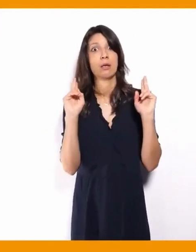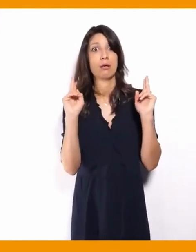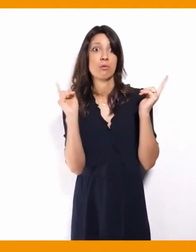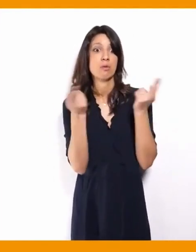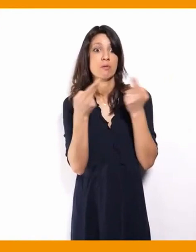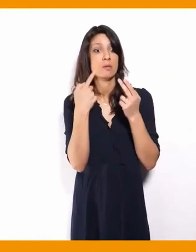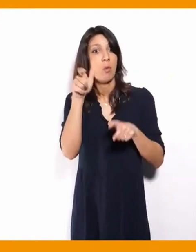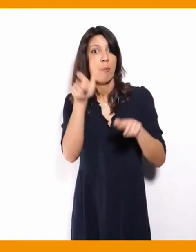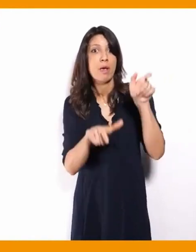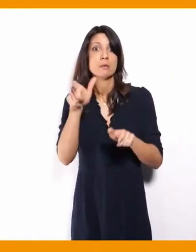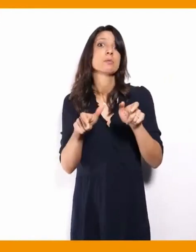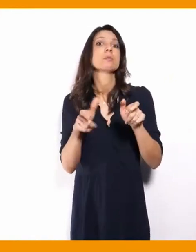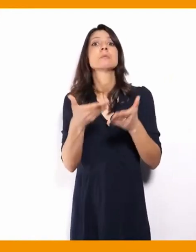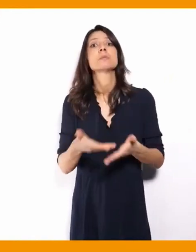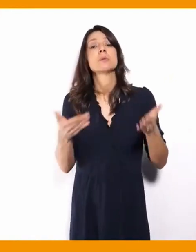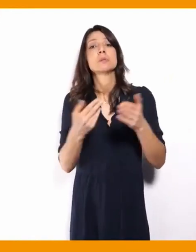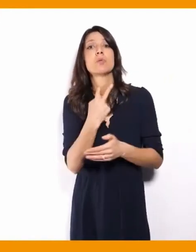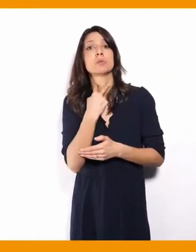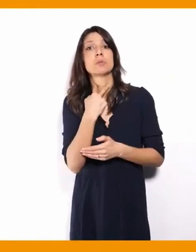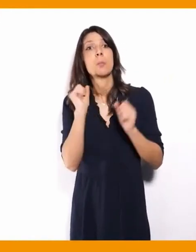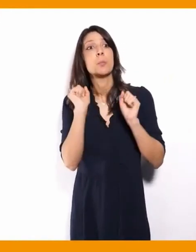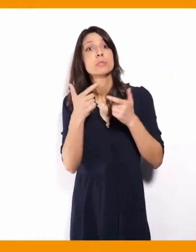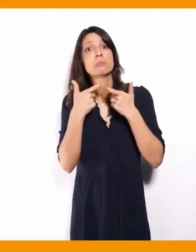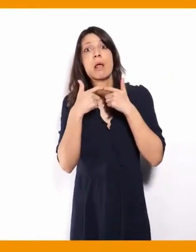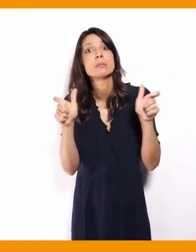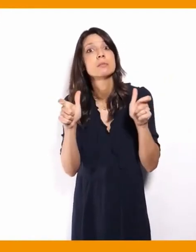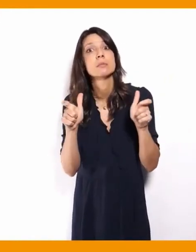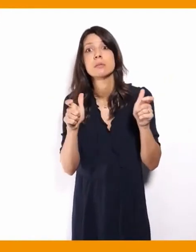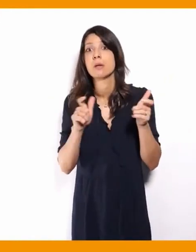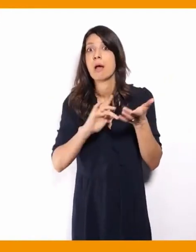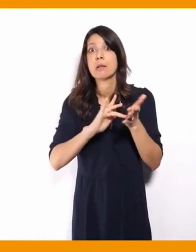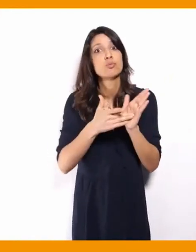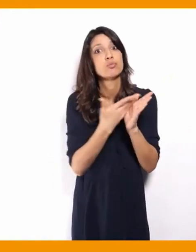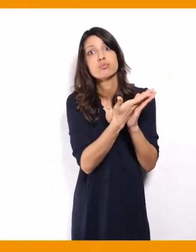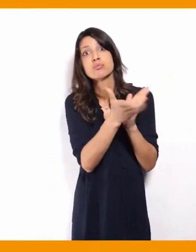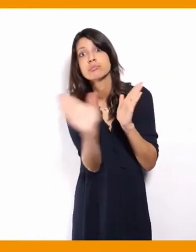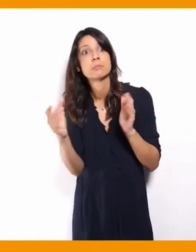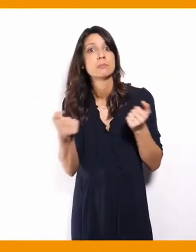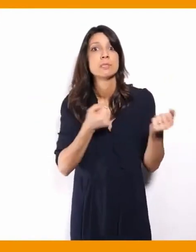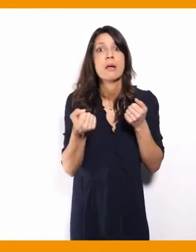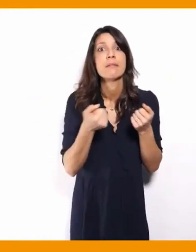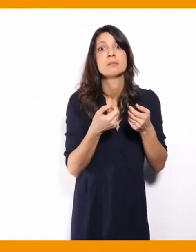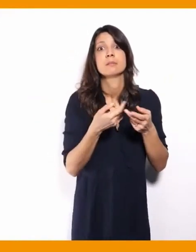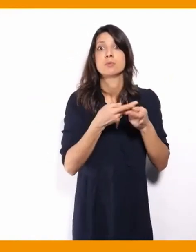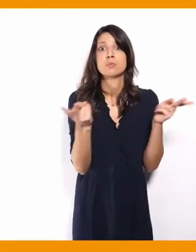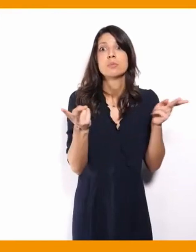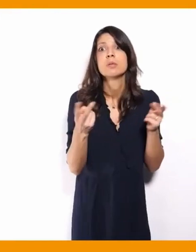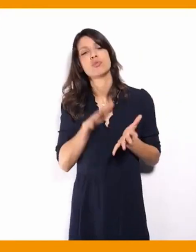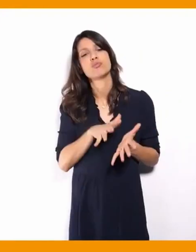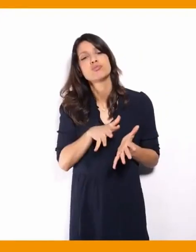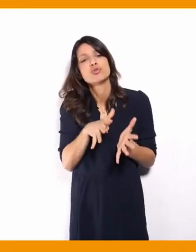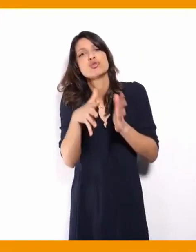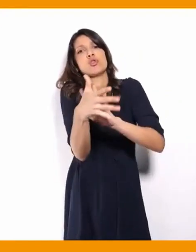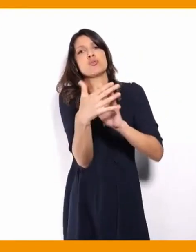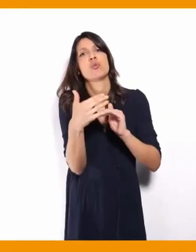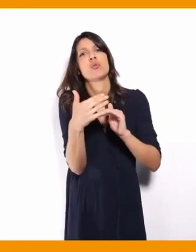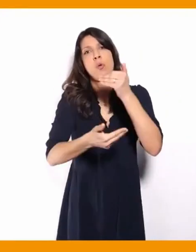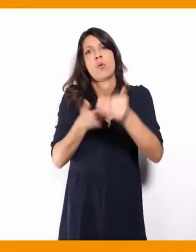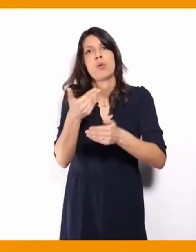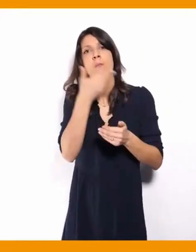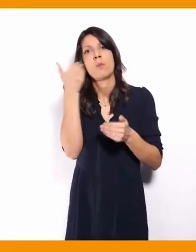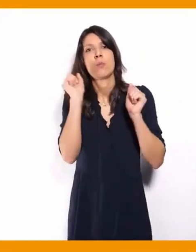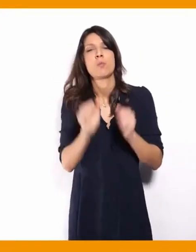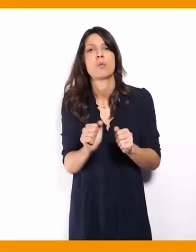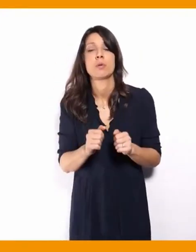personnes en situation de handicap à pouvoir accéder à l'ensemble des services, services publics, au travail, etc. Et là, en tant